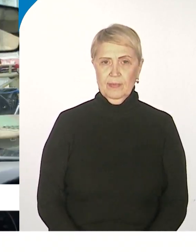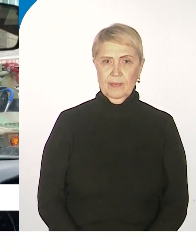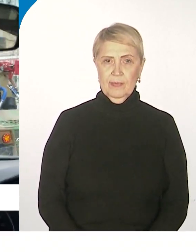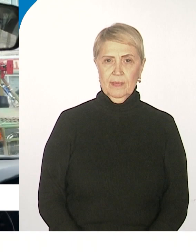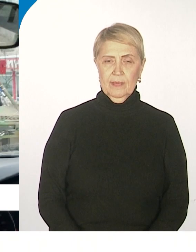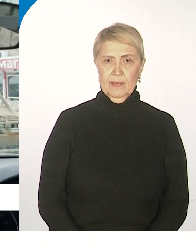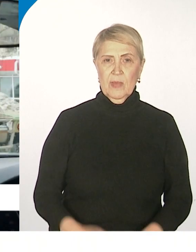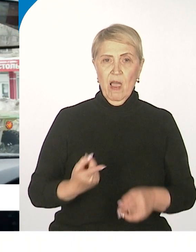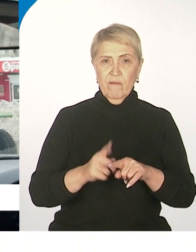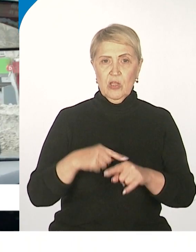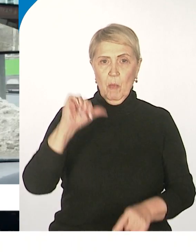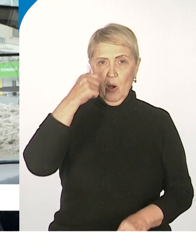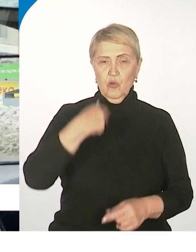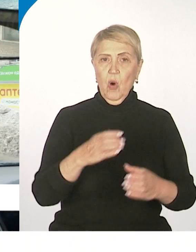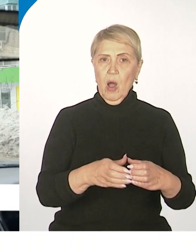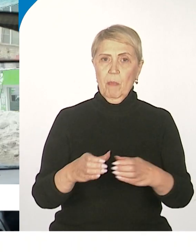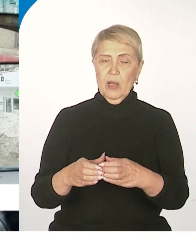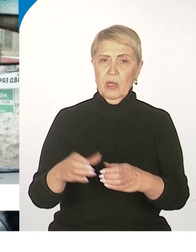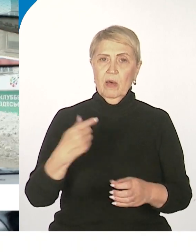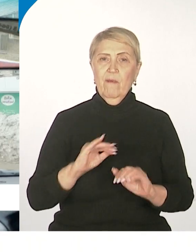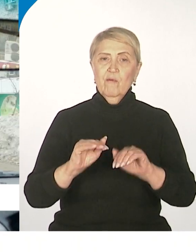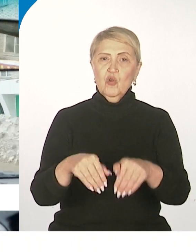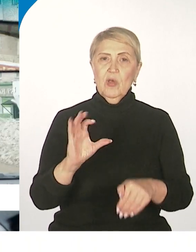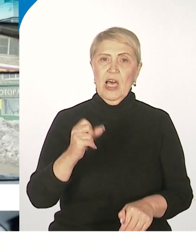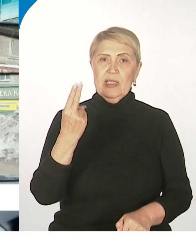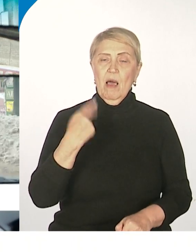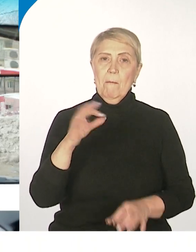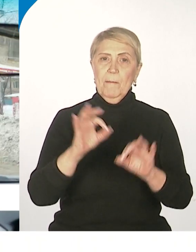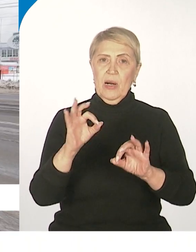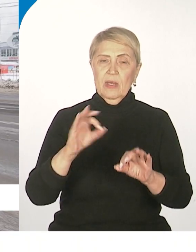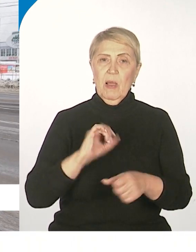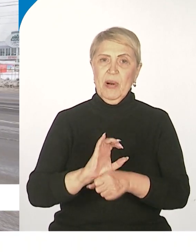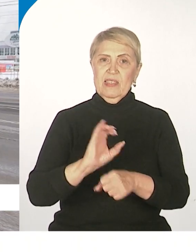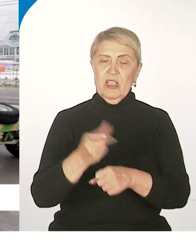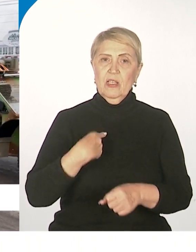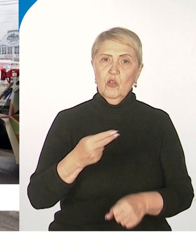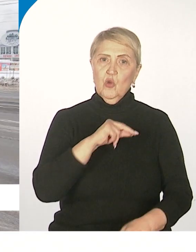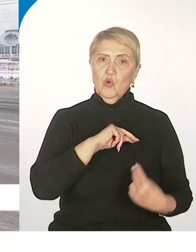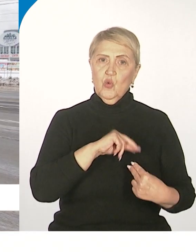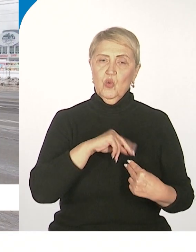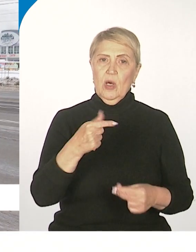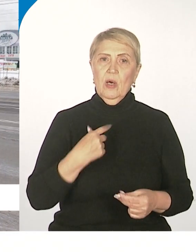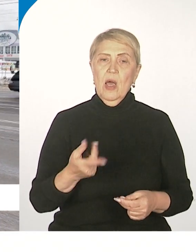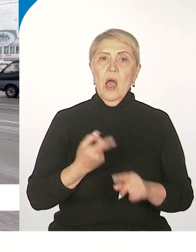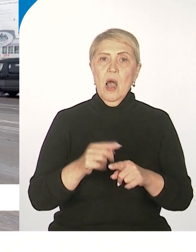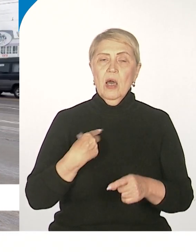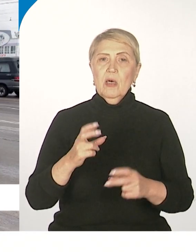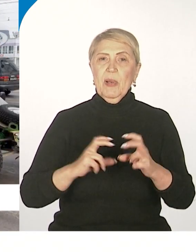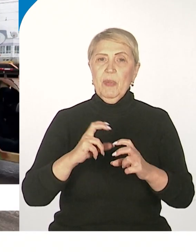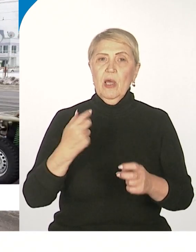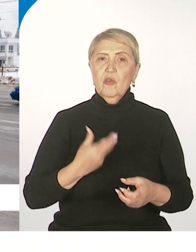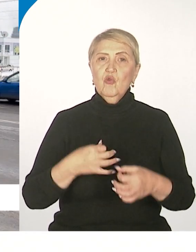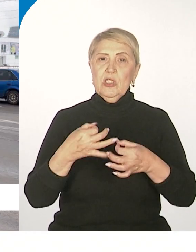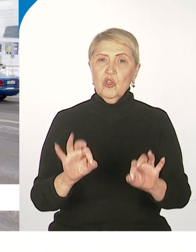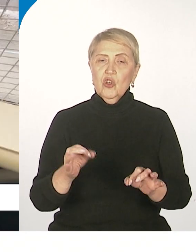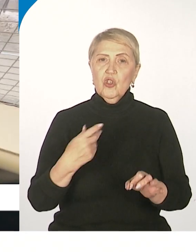В этом году компания «Соник Транс» вступила в нацпроект «Производительность труда». Это позволило предприятию найти слабые места на производстве,